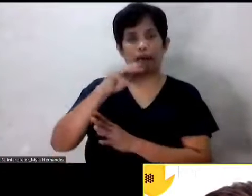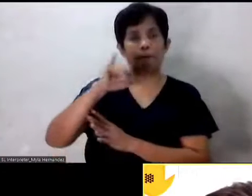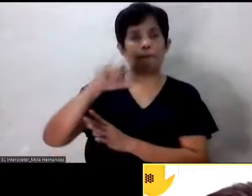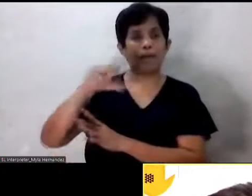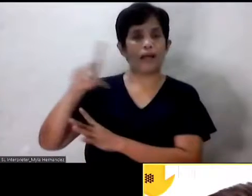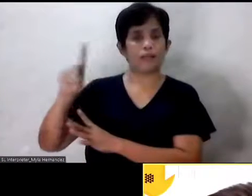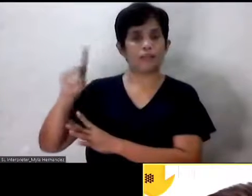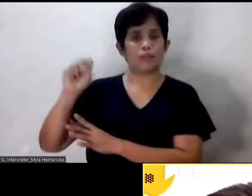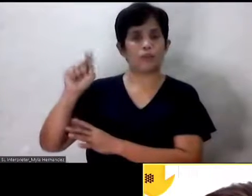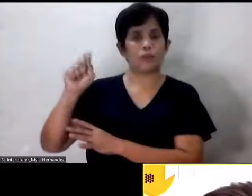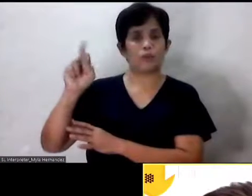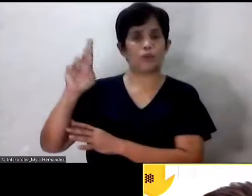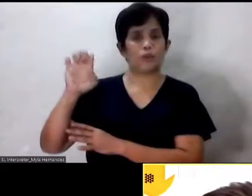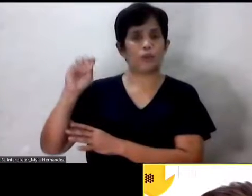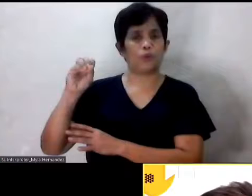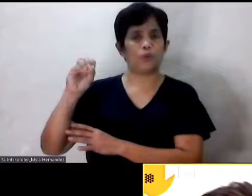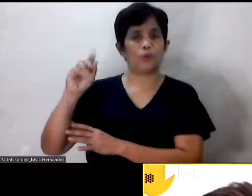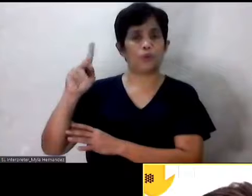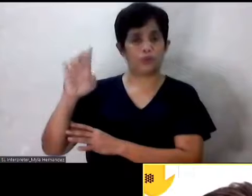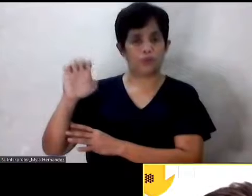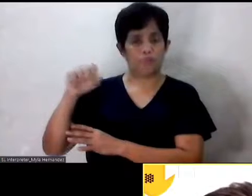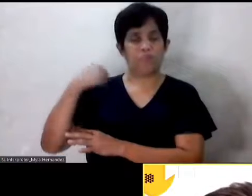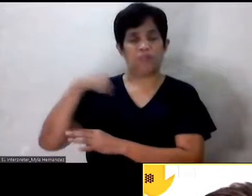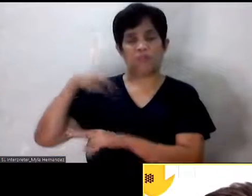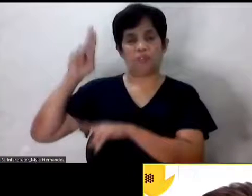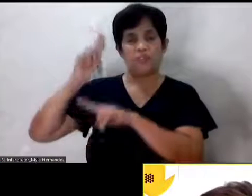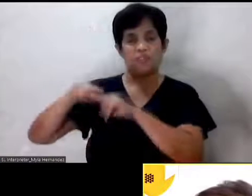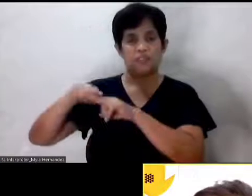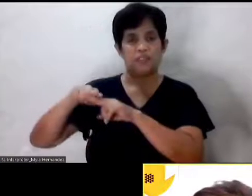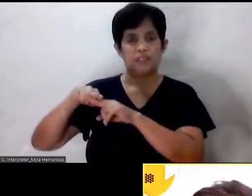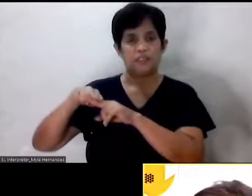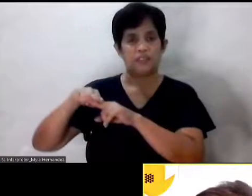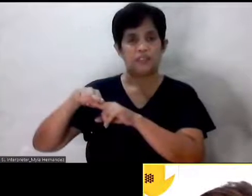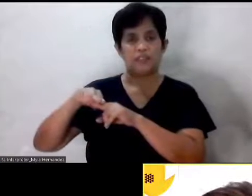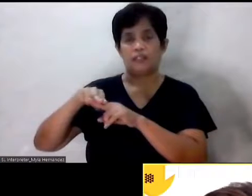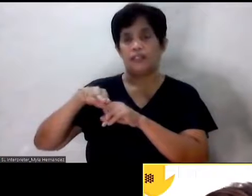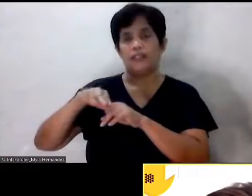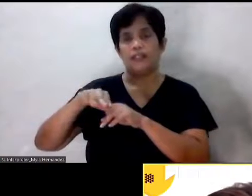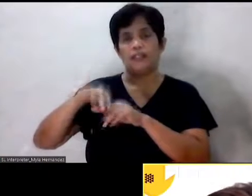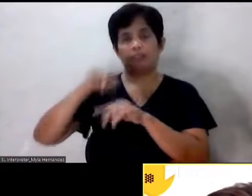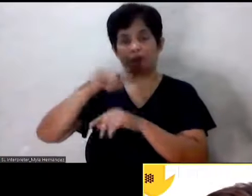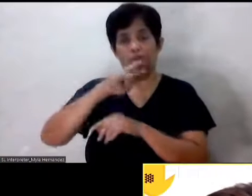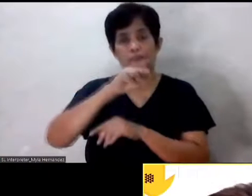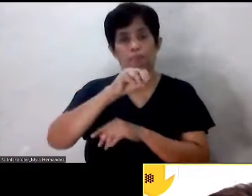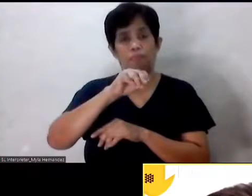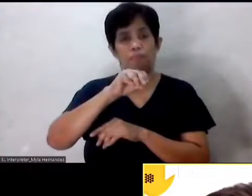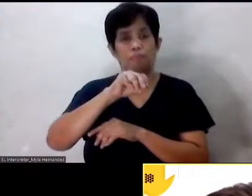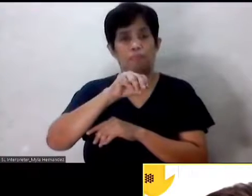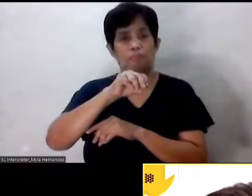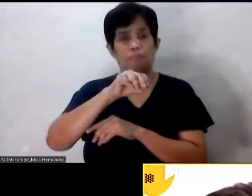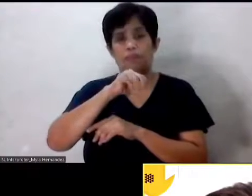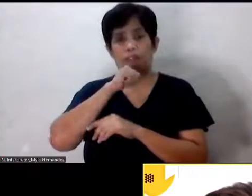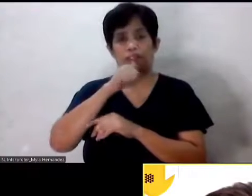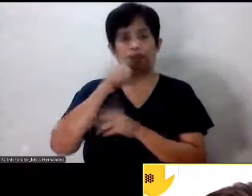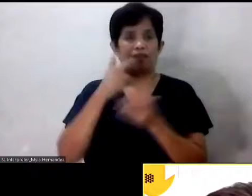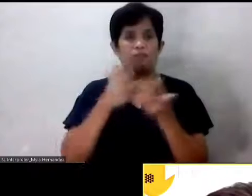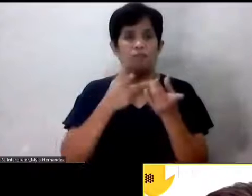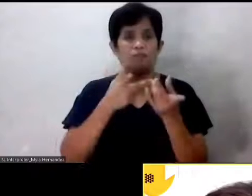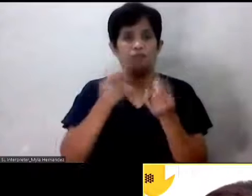upo na lang ako. Huwag niyo sabihin, mild stroke na lang ako, hindi ko na gagalawin yung kalahati ng aking